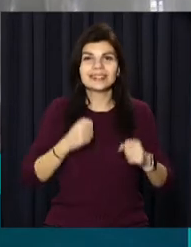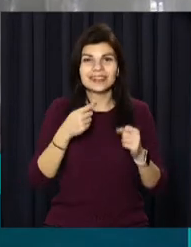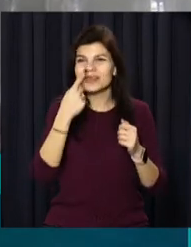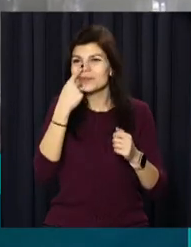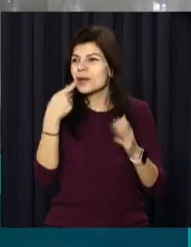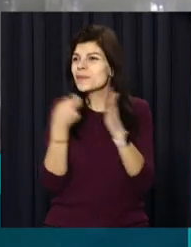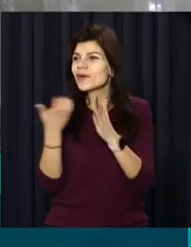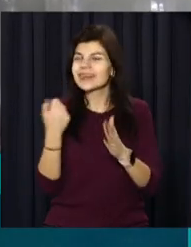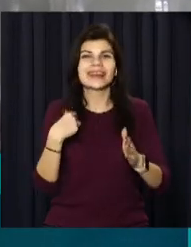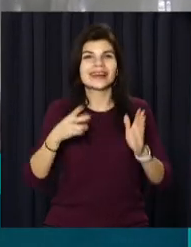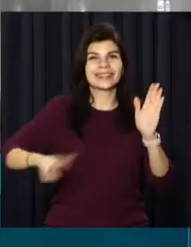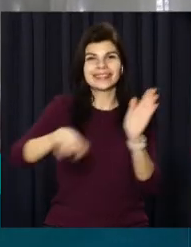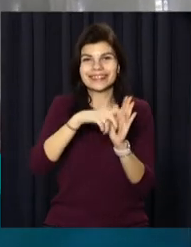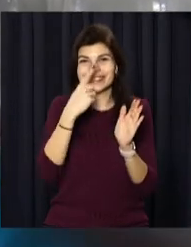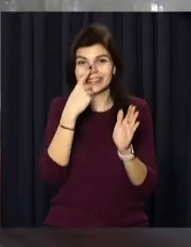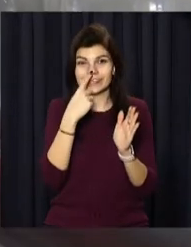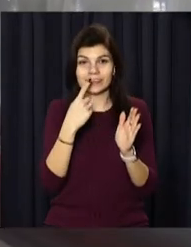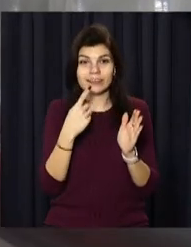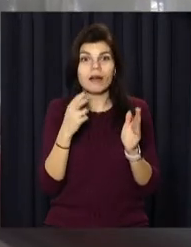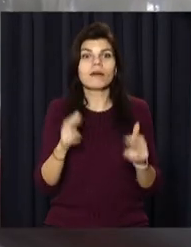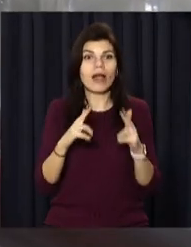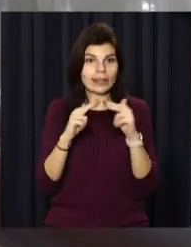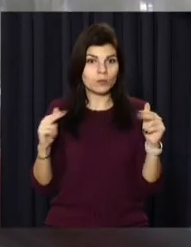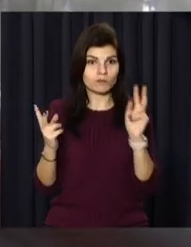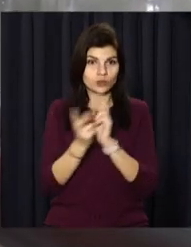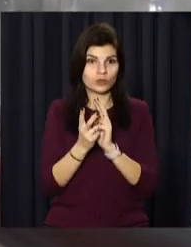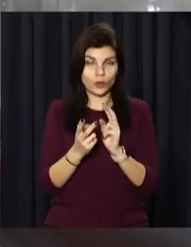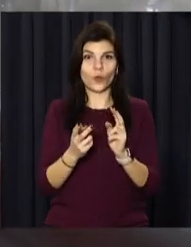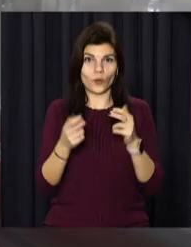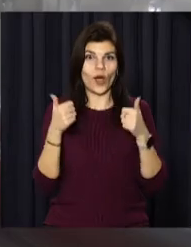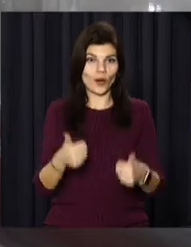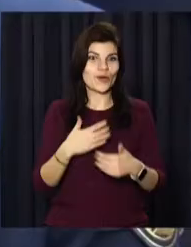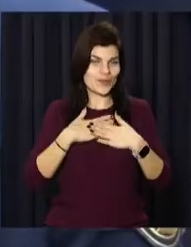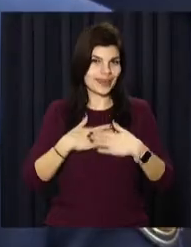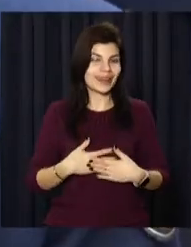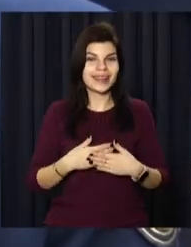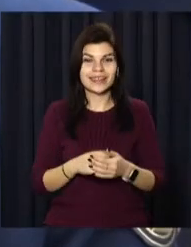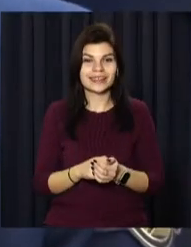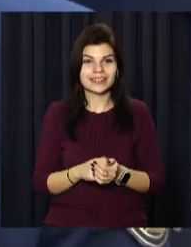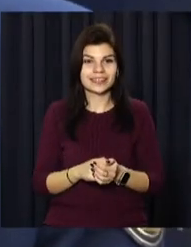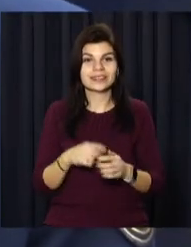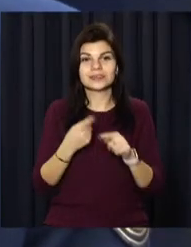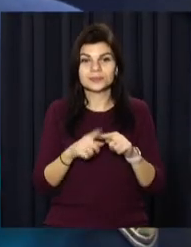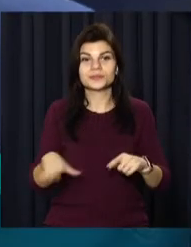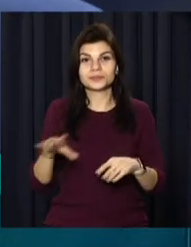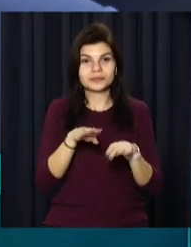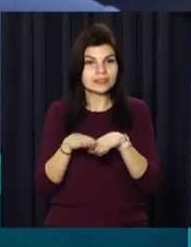і залетіло швидко. Ну а Дніпро як вас зустріло? Ну, добре, приємно. Єдною, це всі,